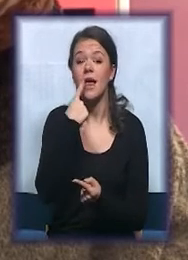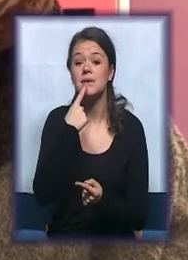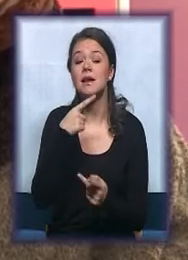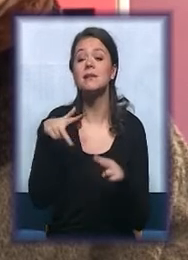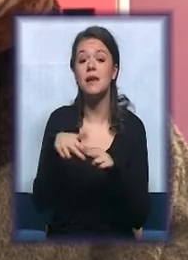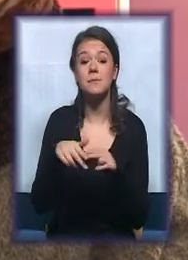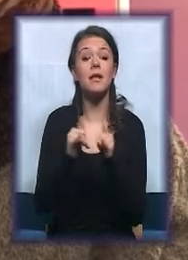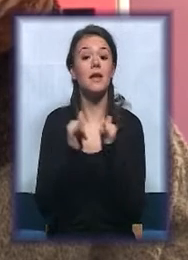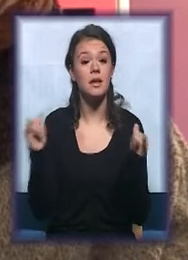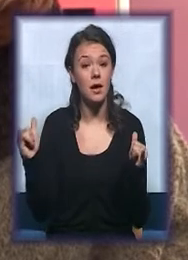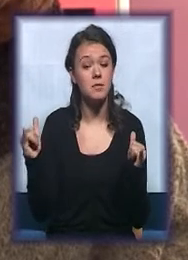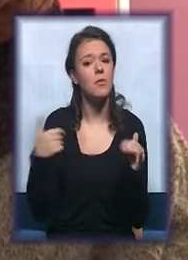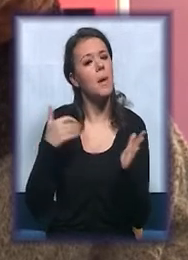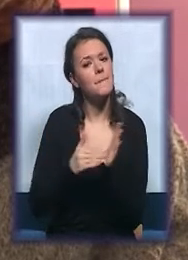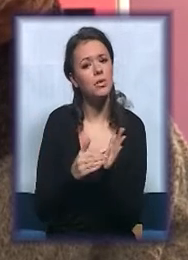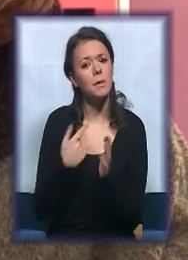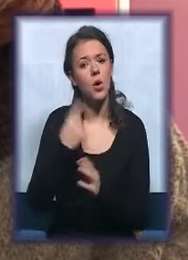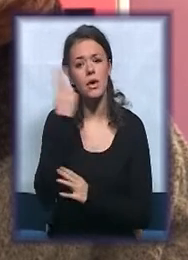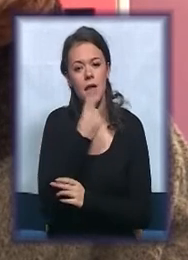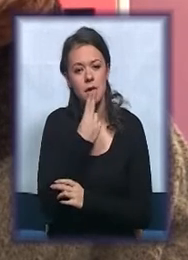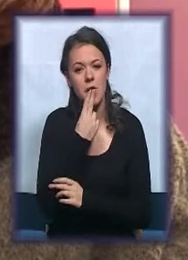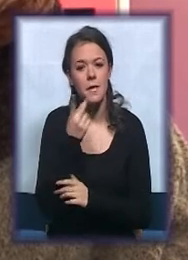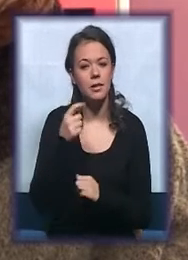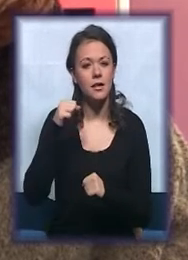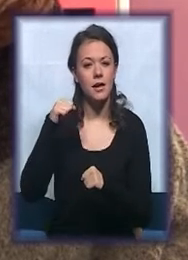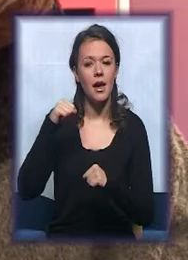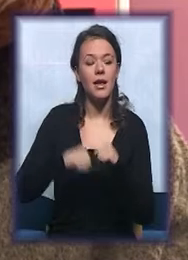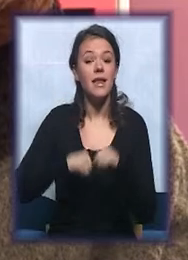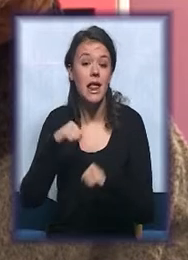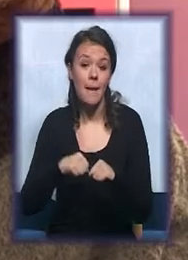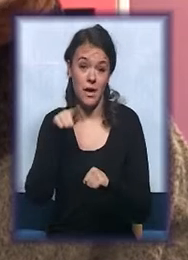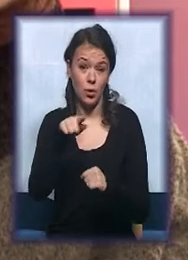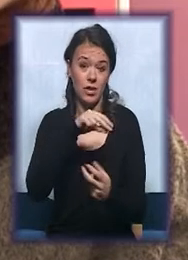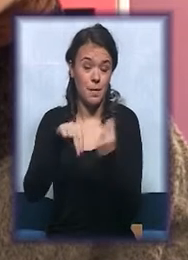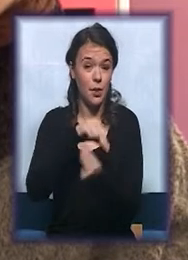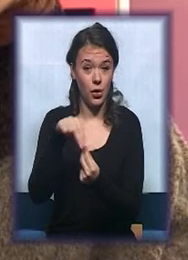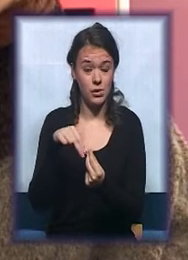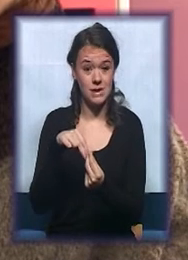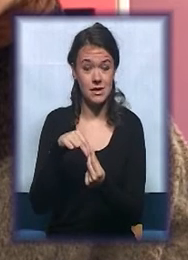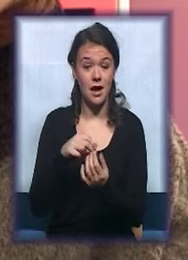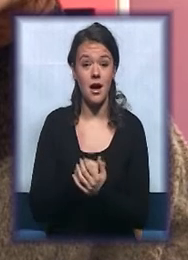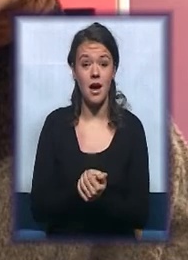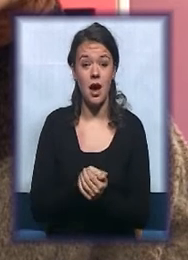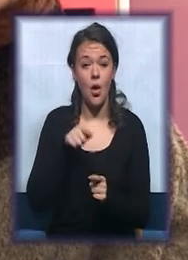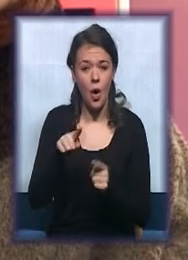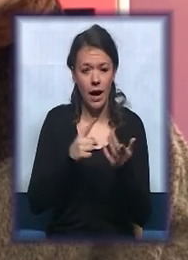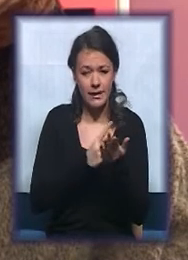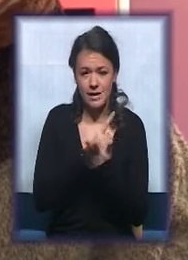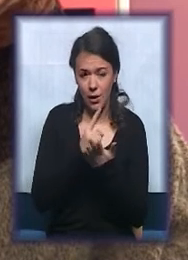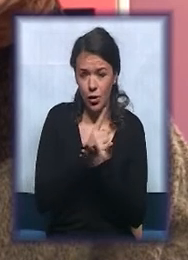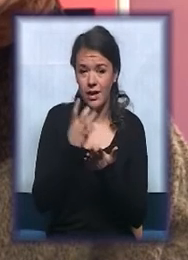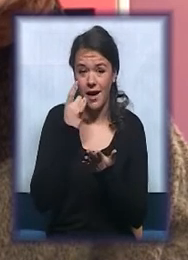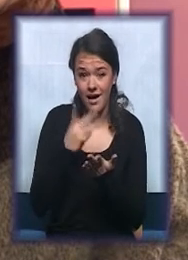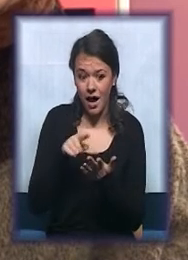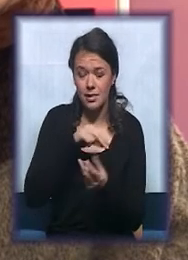razvoju, neophodno je razumeti dinamiku tih porodica. Od momenta kada se